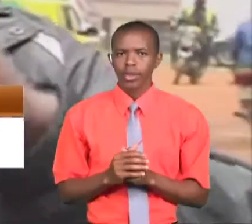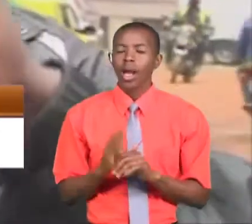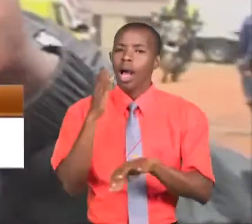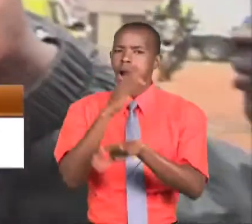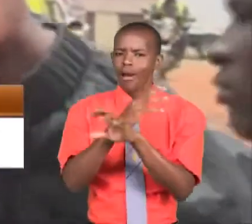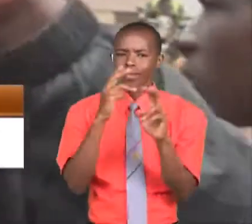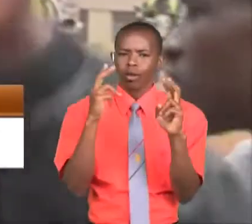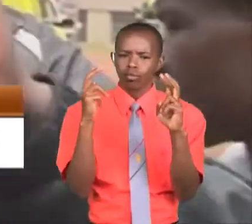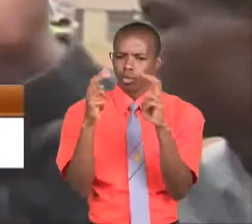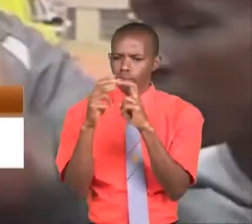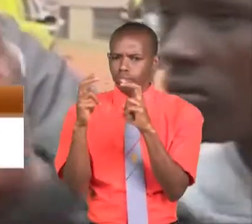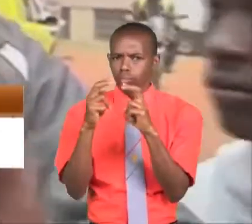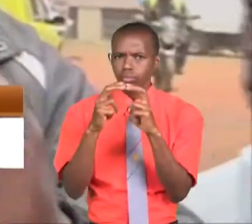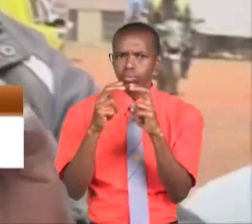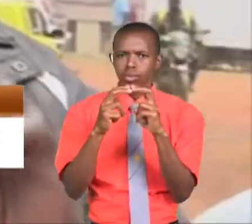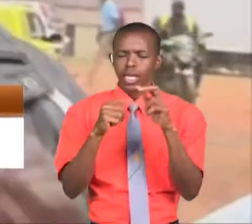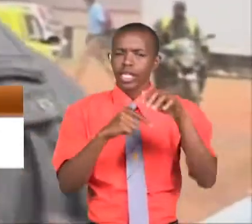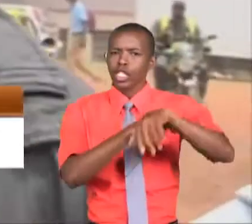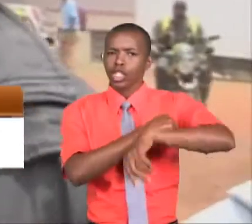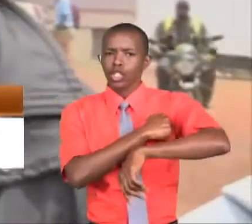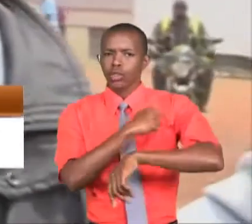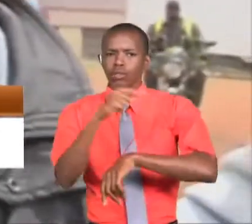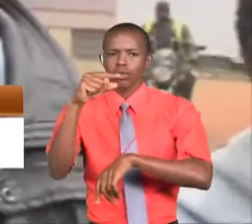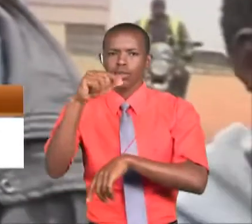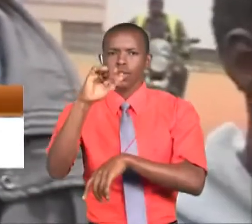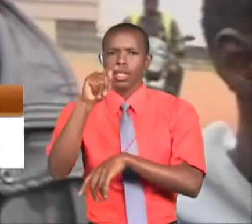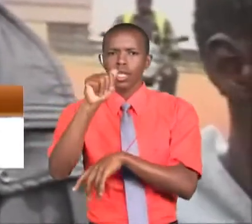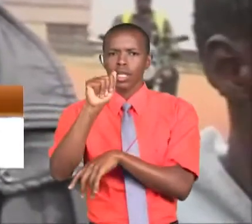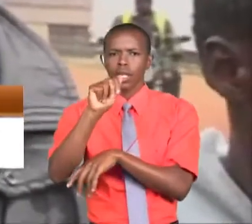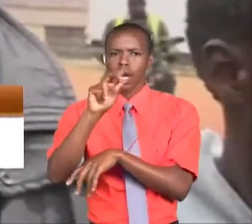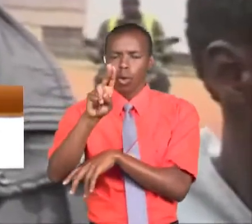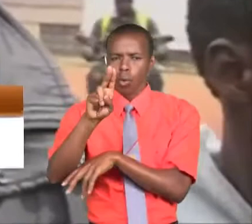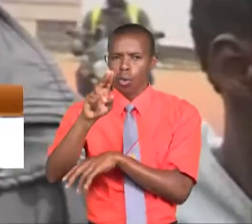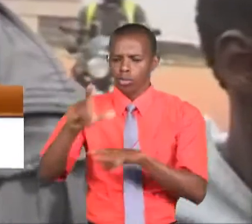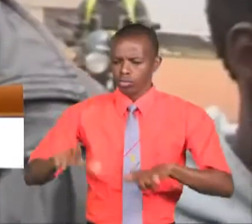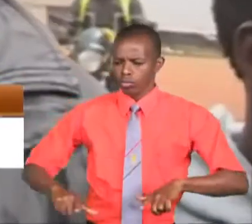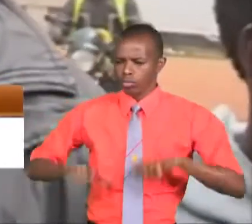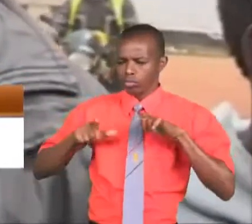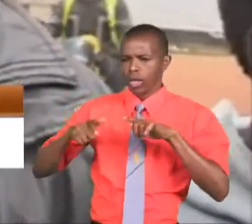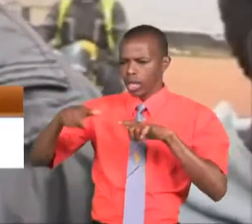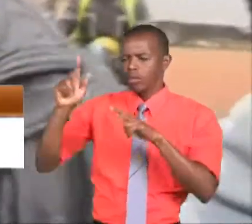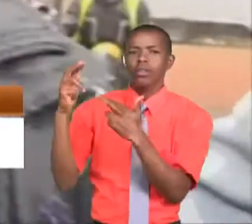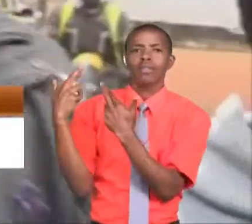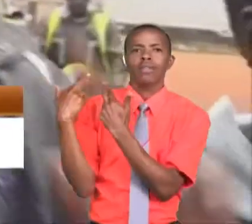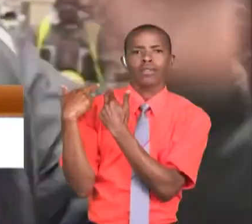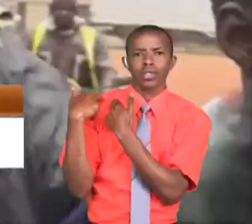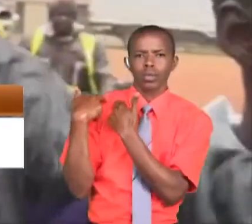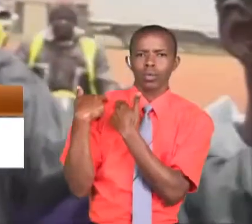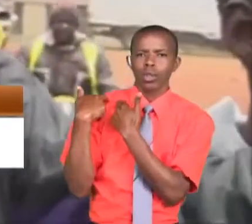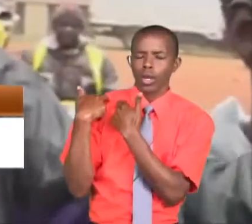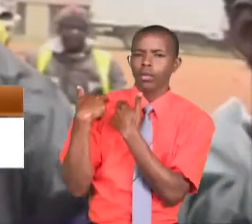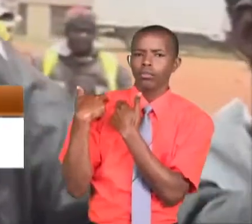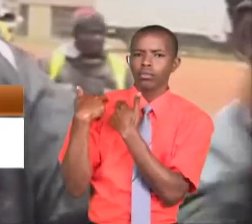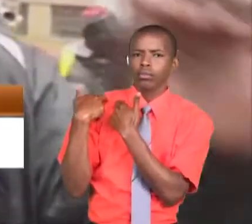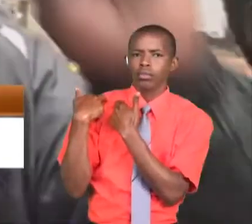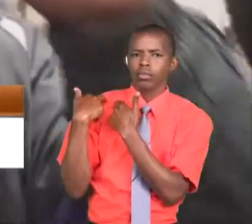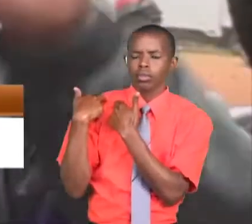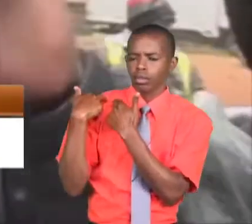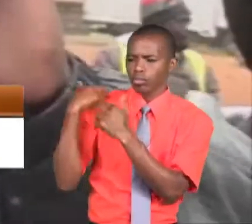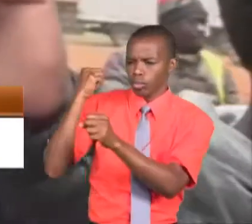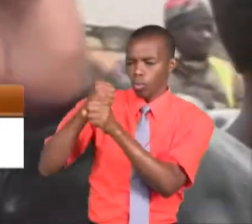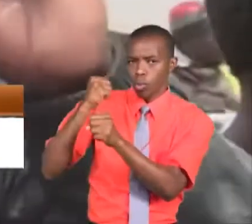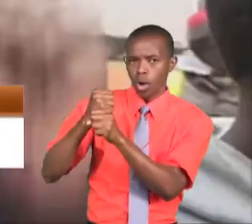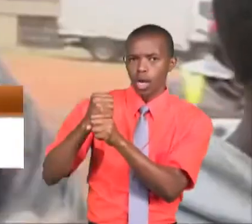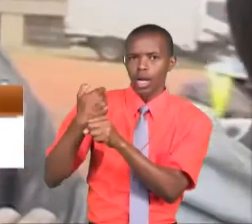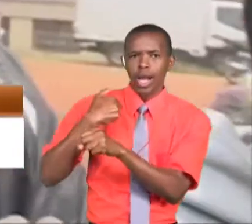kapua chief getau. Mwenyea kaha pagure. He is the one who is responsible for this operation Of which